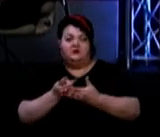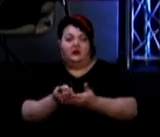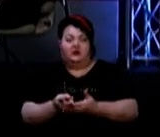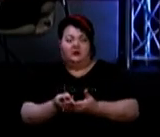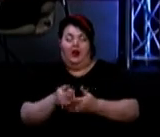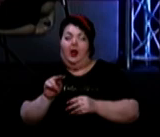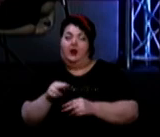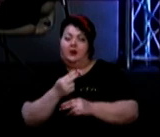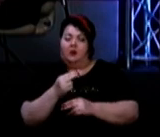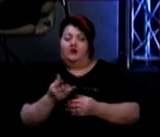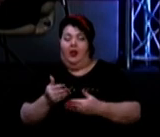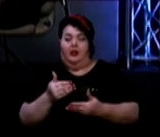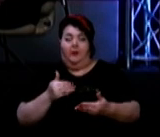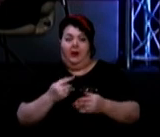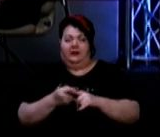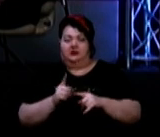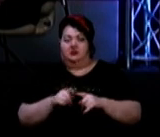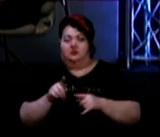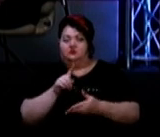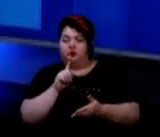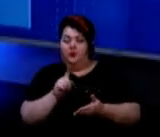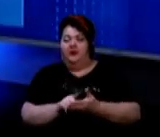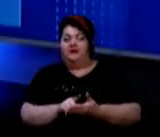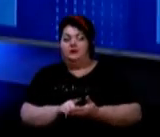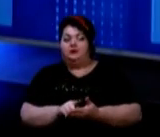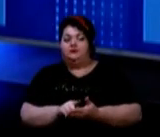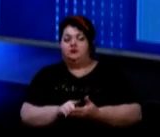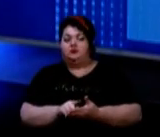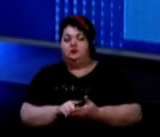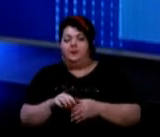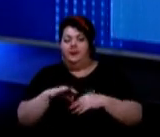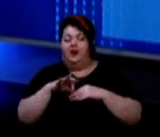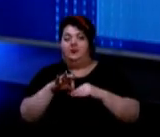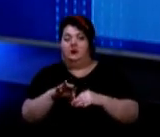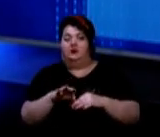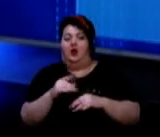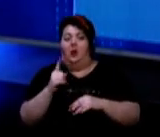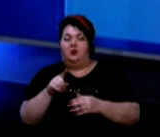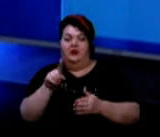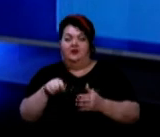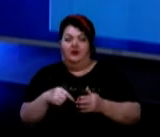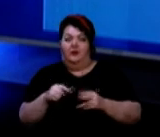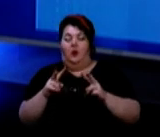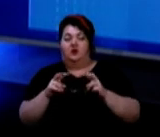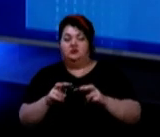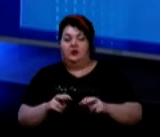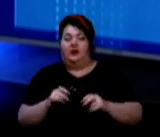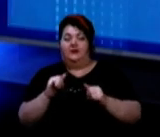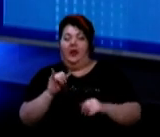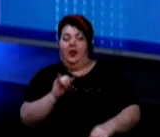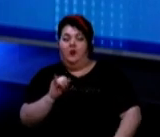далікуватися. Але перед цим вони обов'язково повинні пройти обстеження на